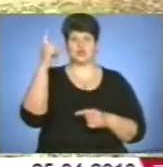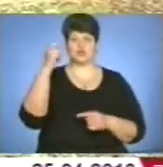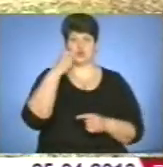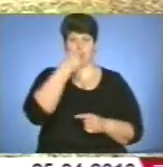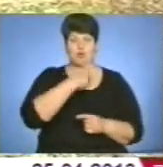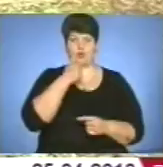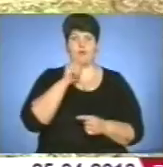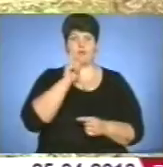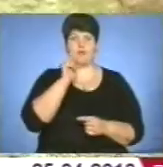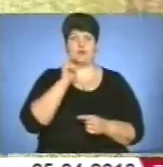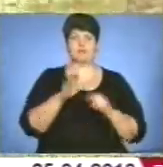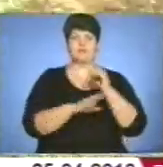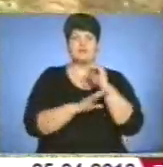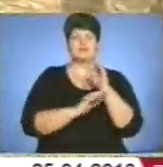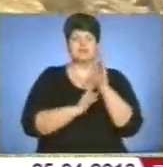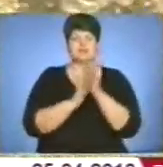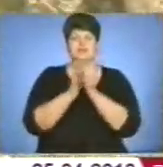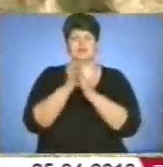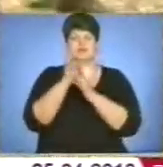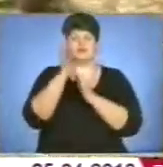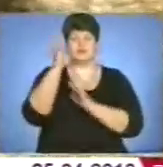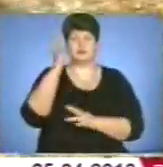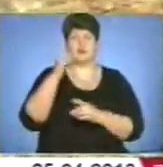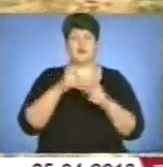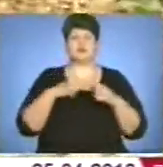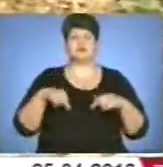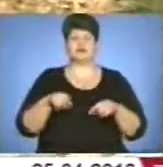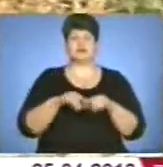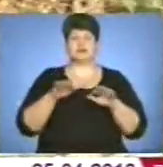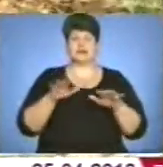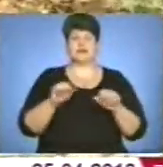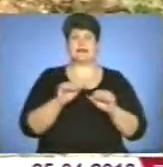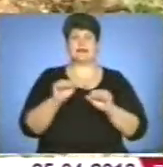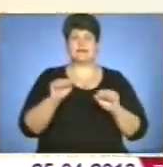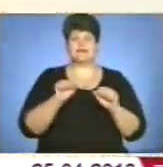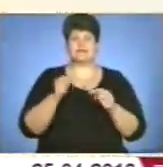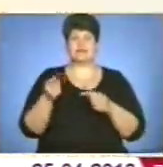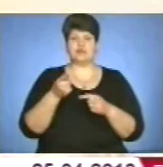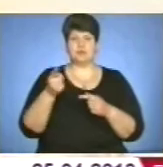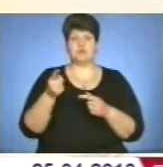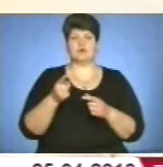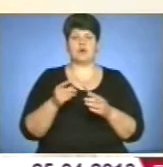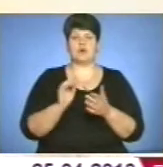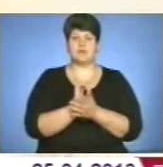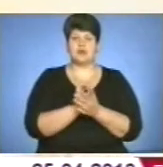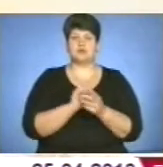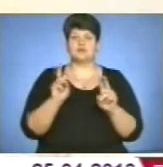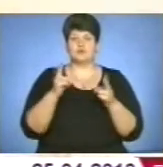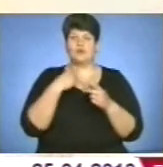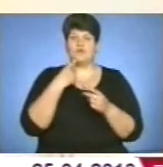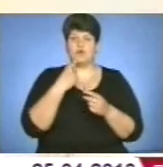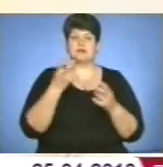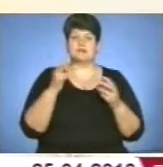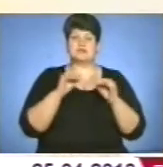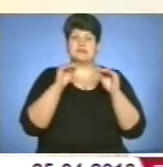Тож молодим деревцям рости і рости. Організатор заходу, керівник Тернопільського прес-клубу Тетяна Тарасенко каже, посадити медіаліс